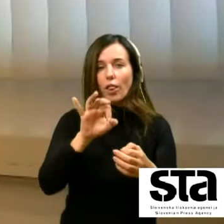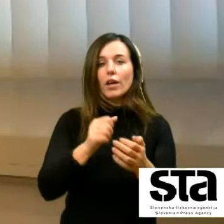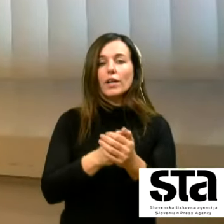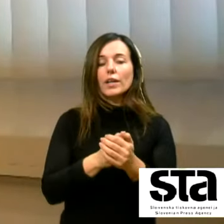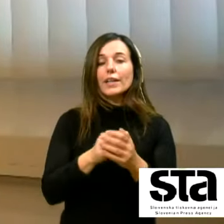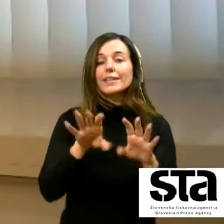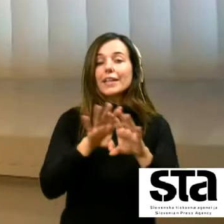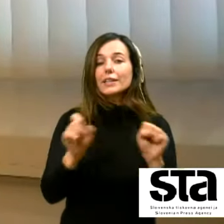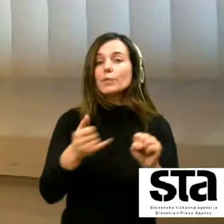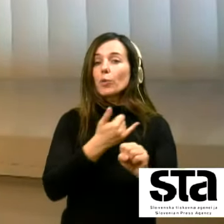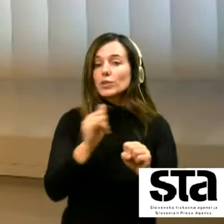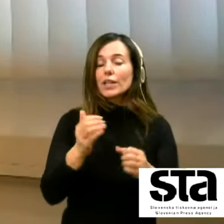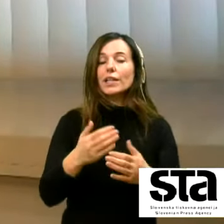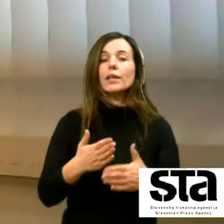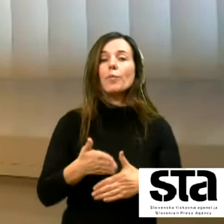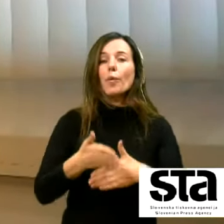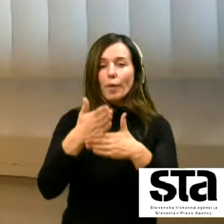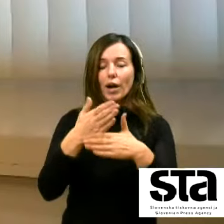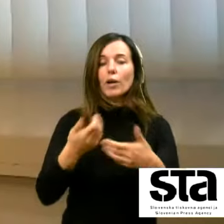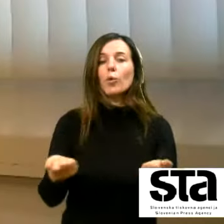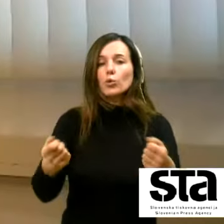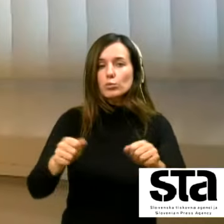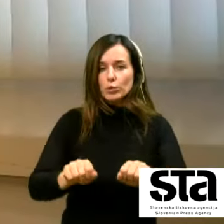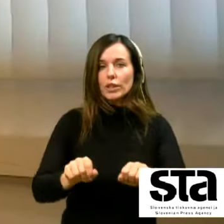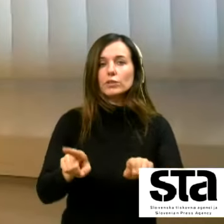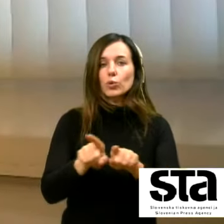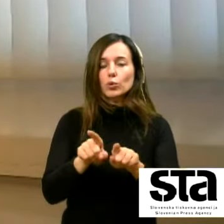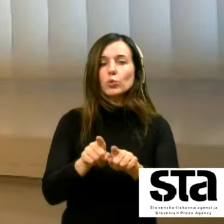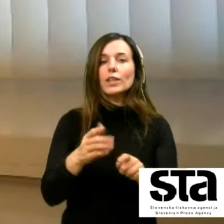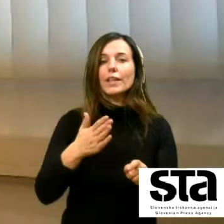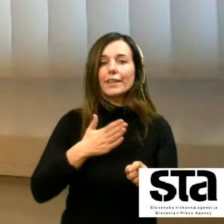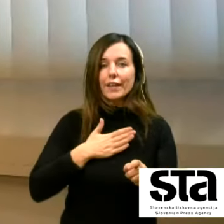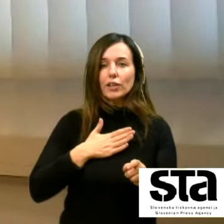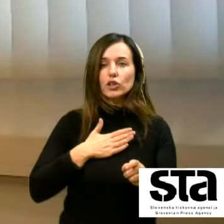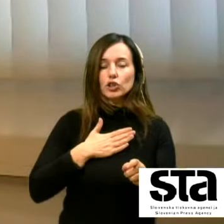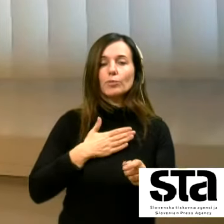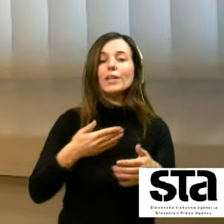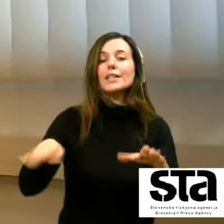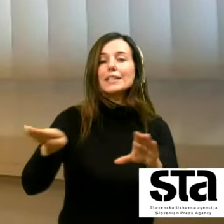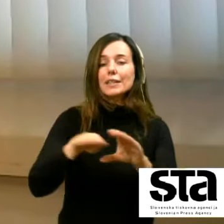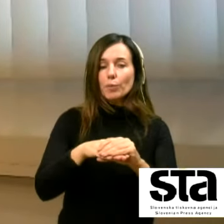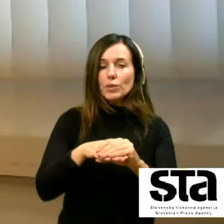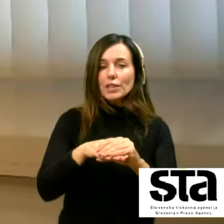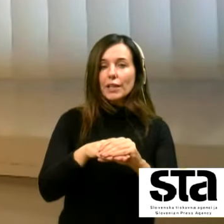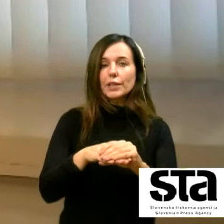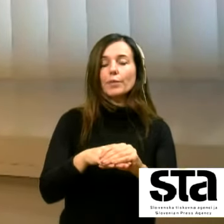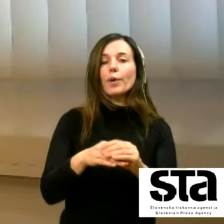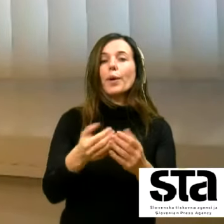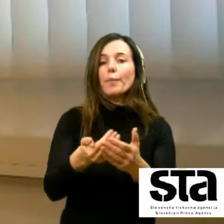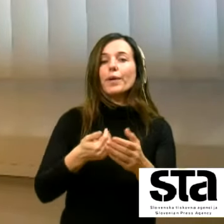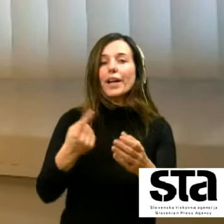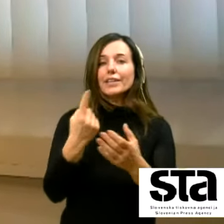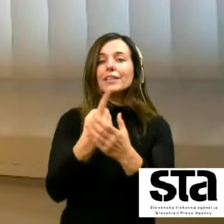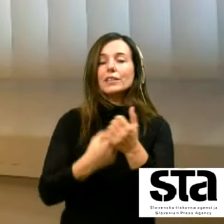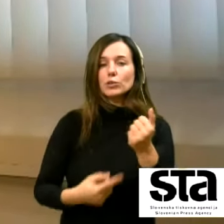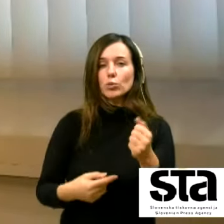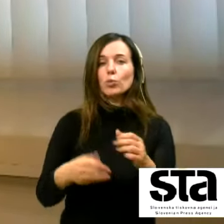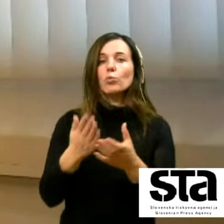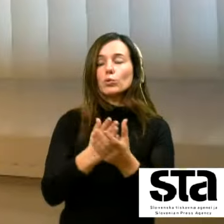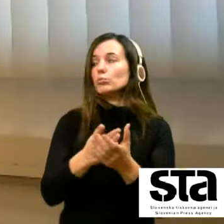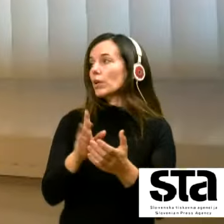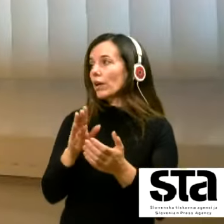pomagamo gospodarstvi seveda nam de nazadji tudi v tem našim in zaposlenim pred izgubo službe in seveda brezpasem